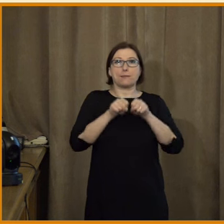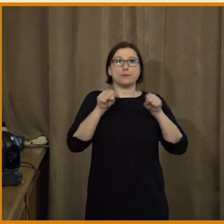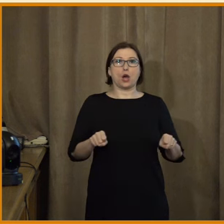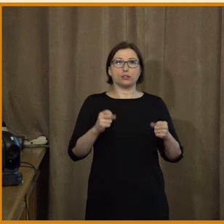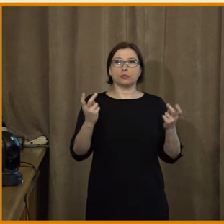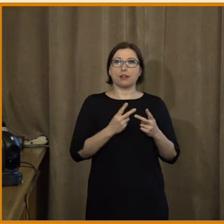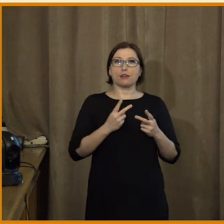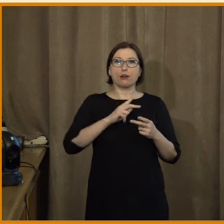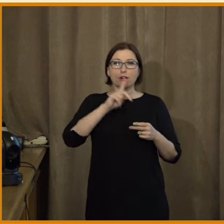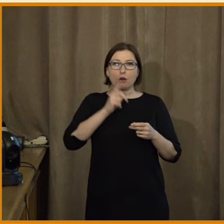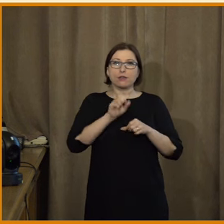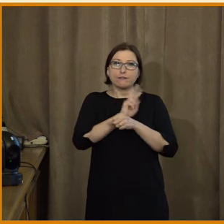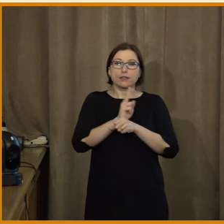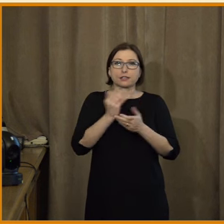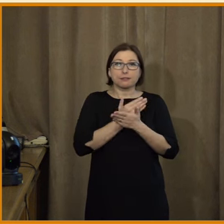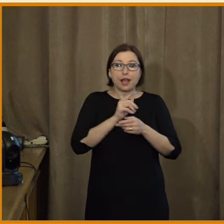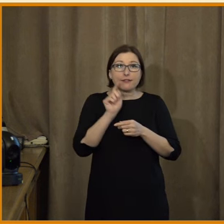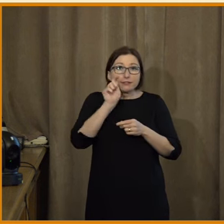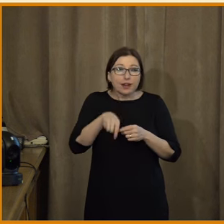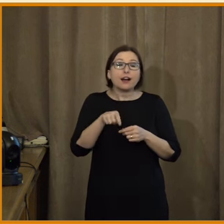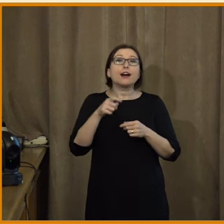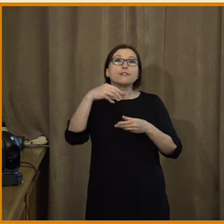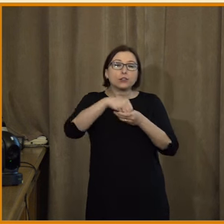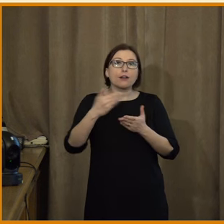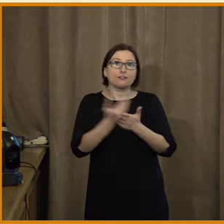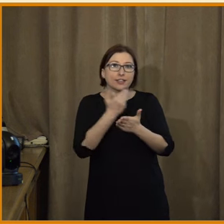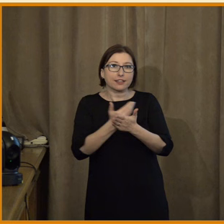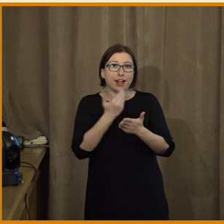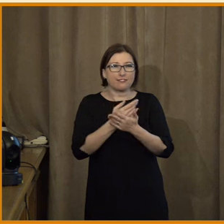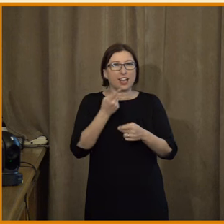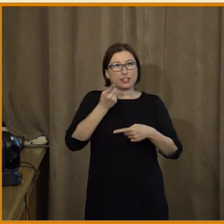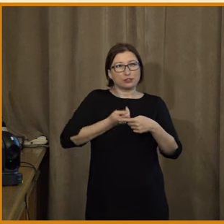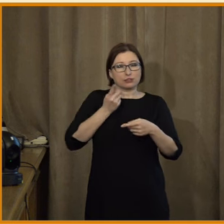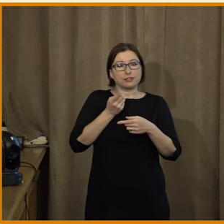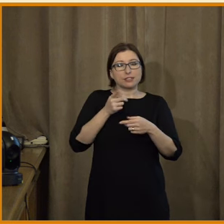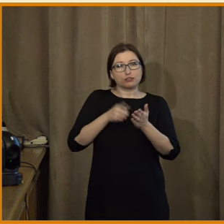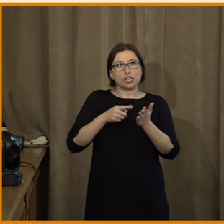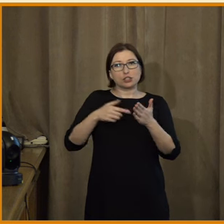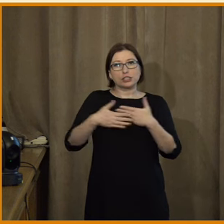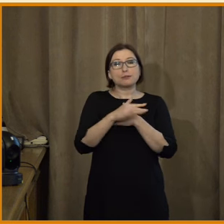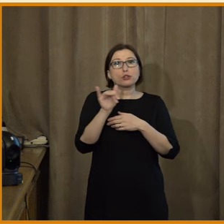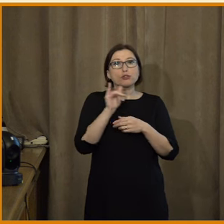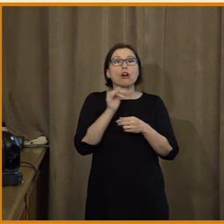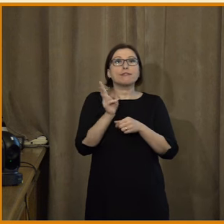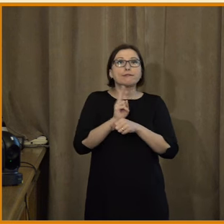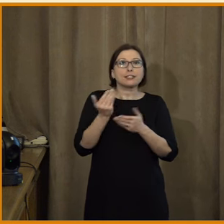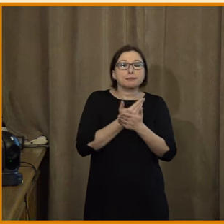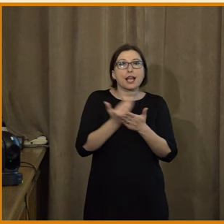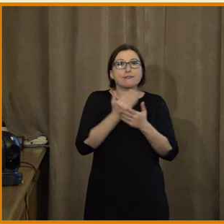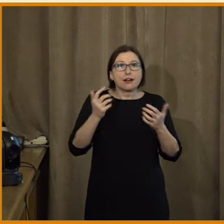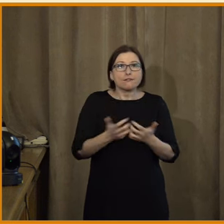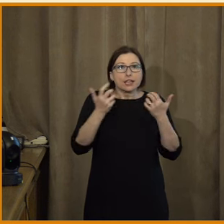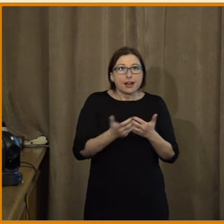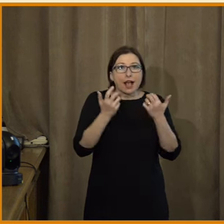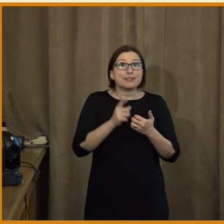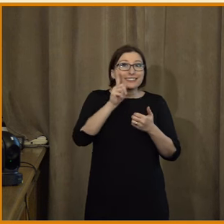status. Může tam být i ten finanční zisk. Zároveň mám pocit, že tenhle faktor je docela často přeceňovaný, je, že těch lidí, kteří vyrábí dezinformace pro peníze, je